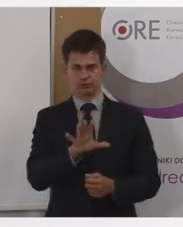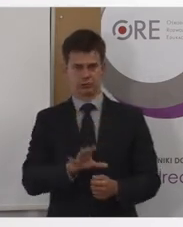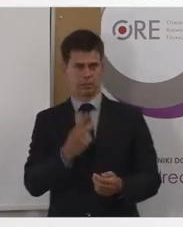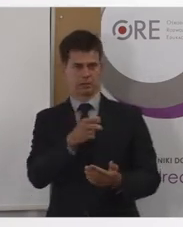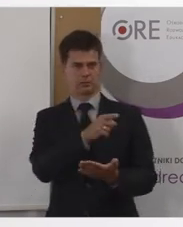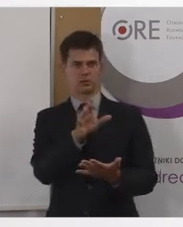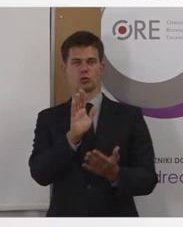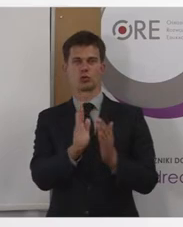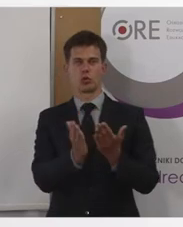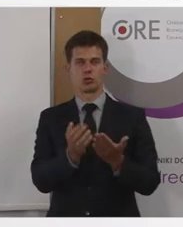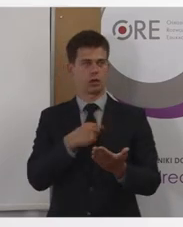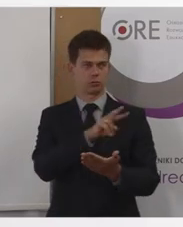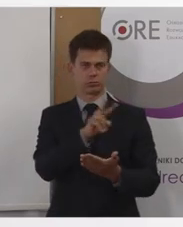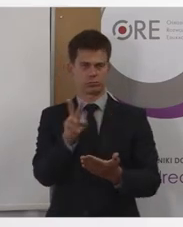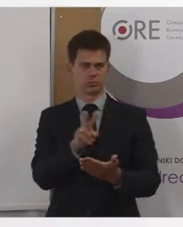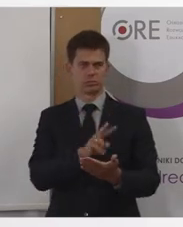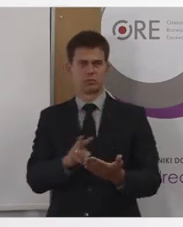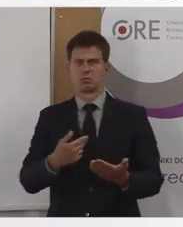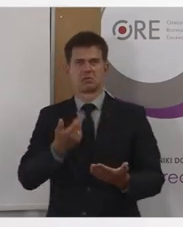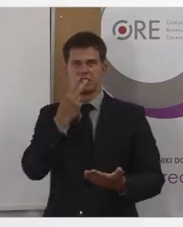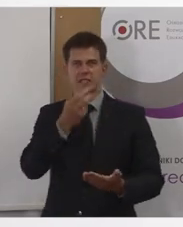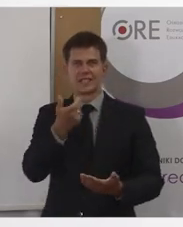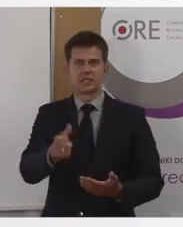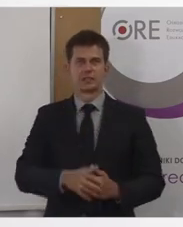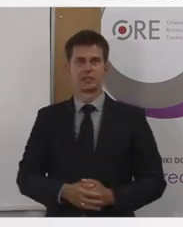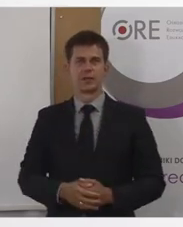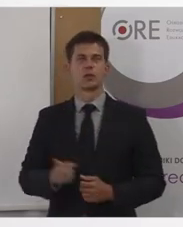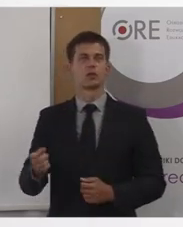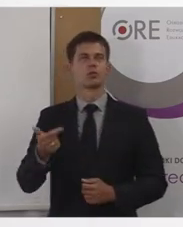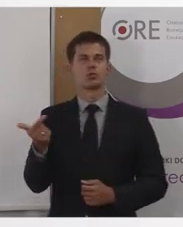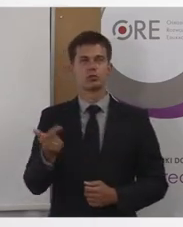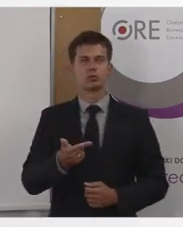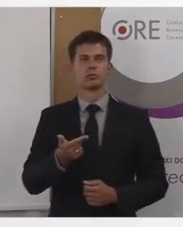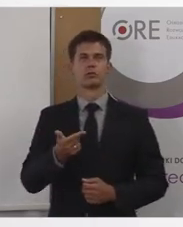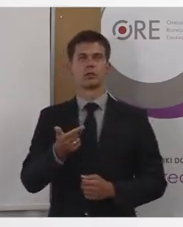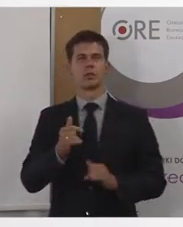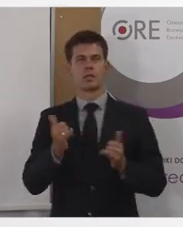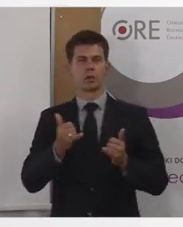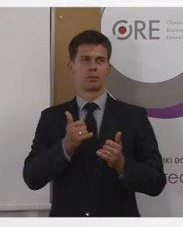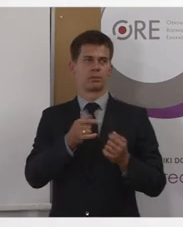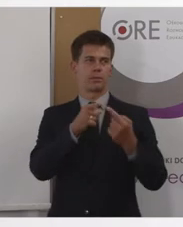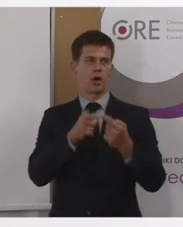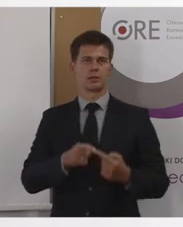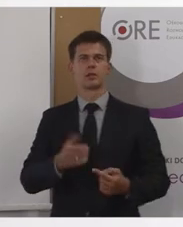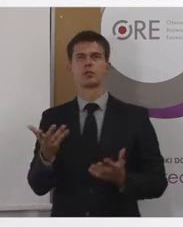dostępne, żeby to nie był jeden wyróżnik, który